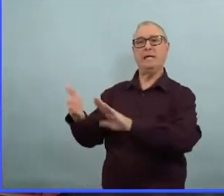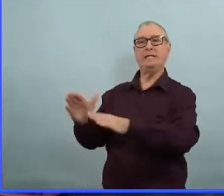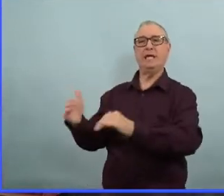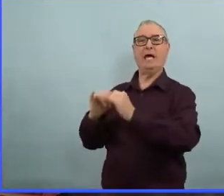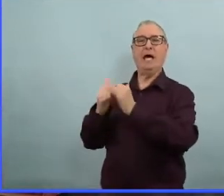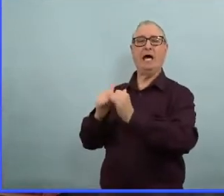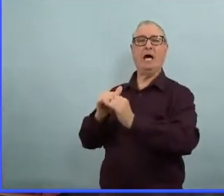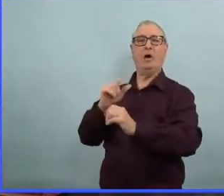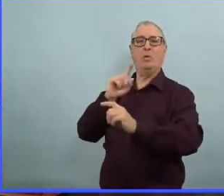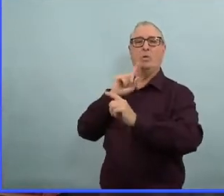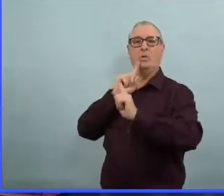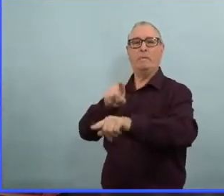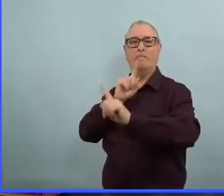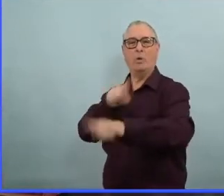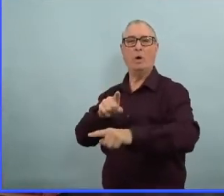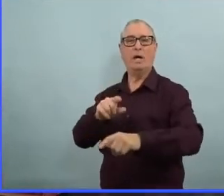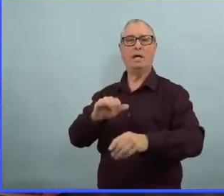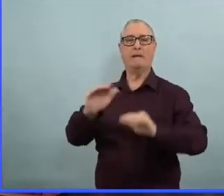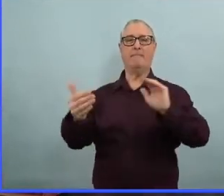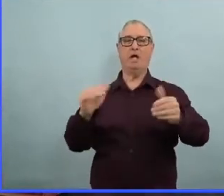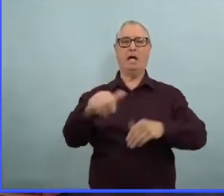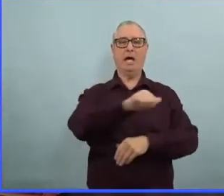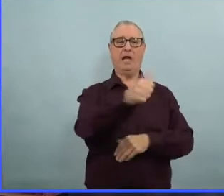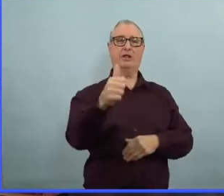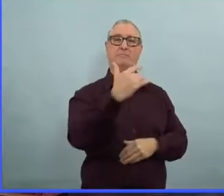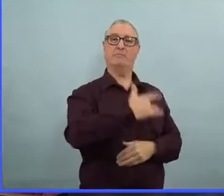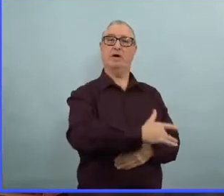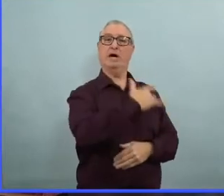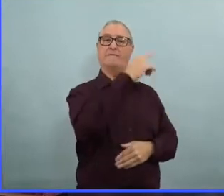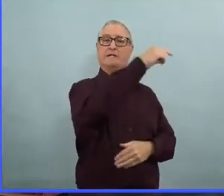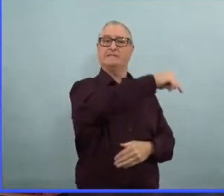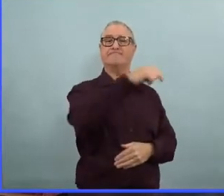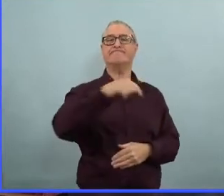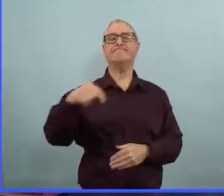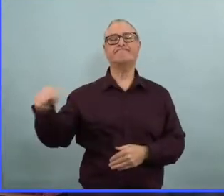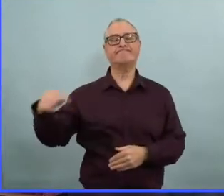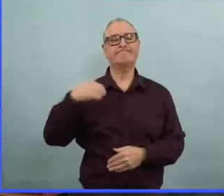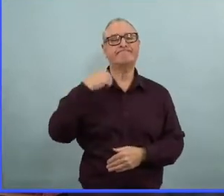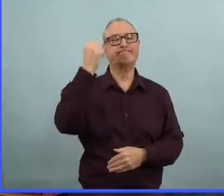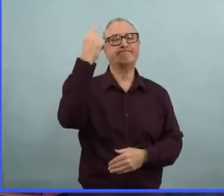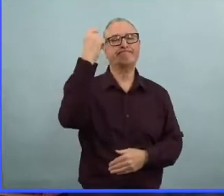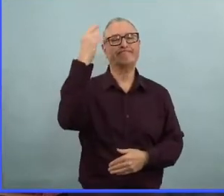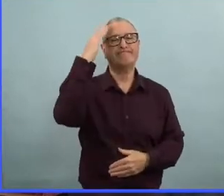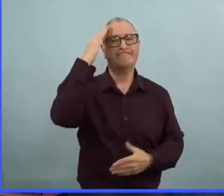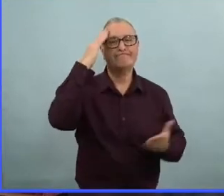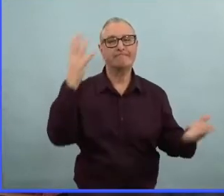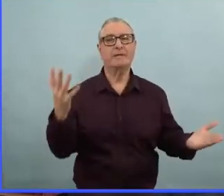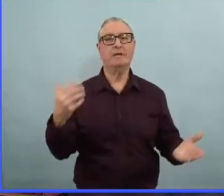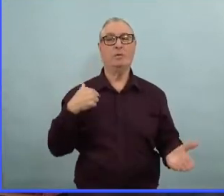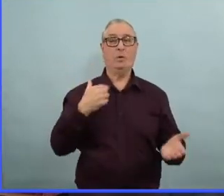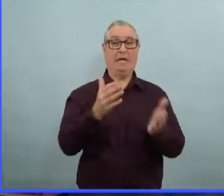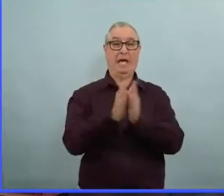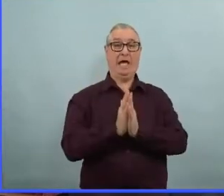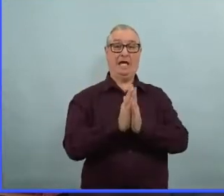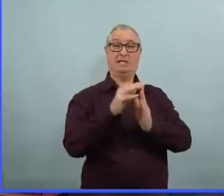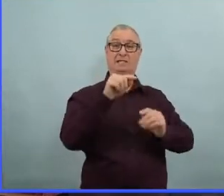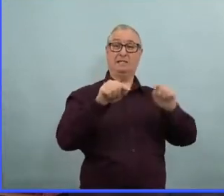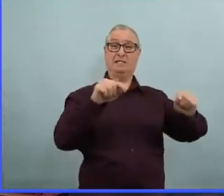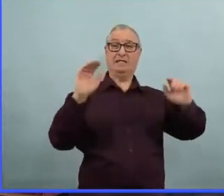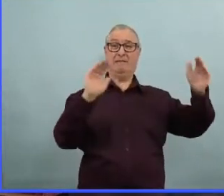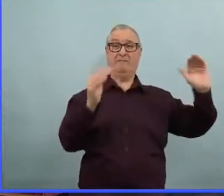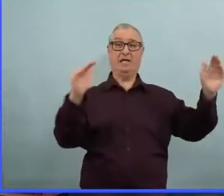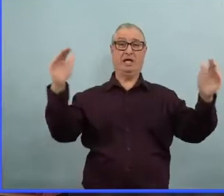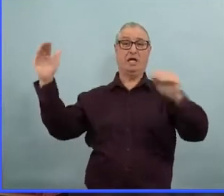Alors, je sais que vous examinez le nombre de décès par rapport aux autres provinces. Alors, c'est certain qu'on essaie de faire des comparaisons dans l'ensemble des provinces.